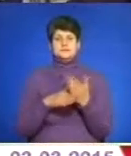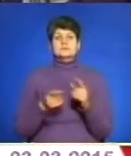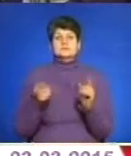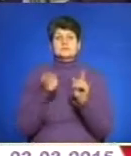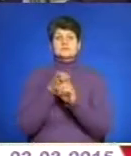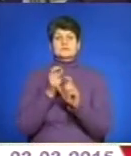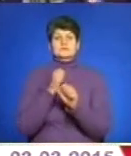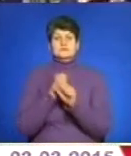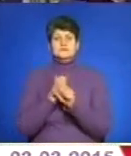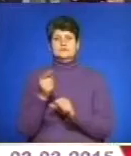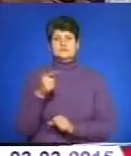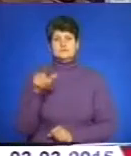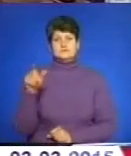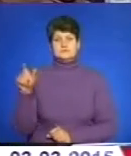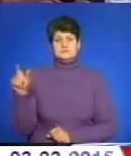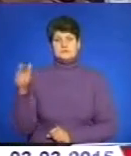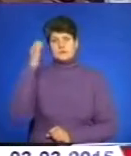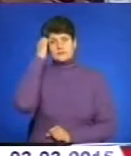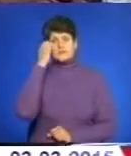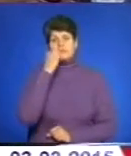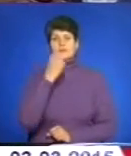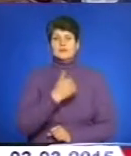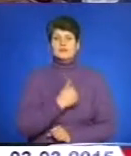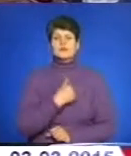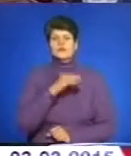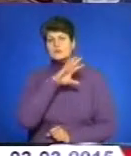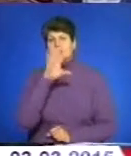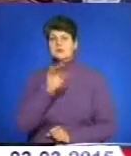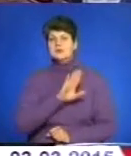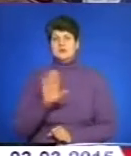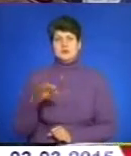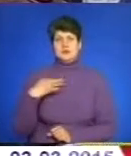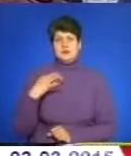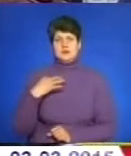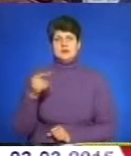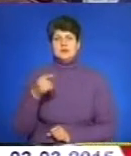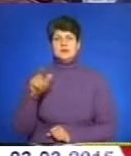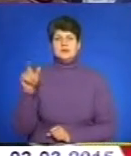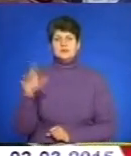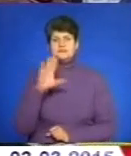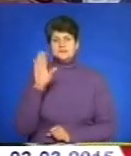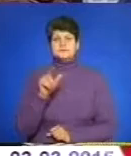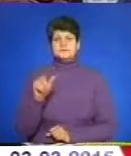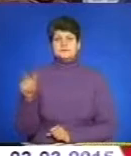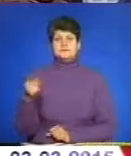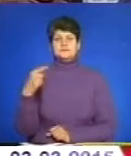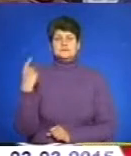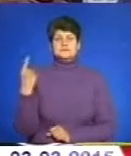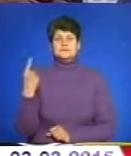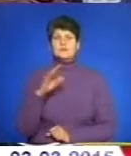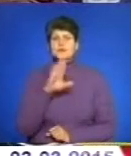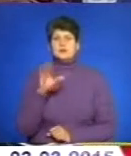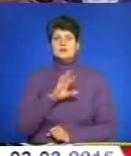до роботи тернополяни. Подякувати я хочу усім небайдужим тернополянам, усім мешканцям Тернопілля, усім